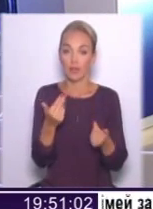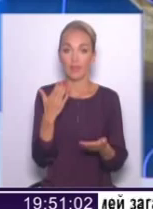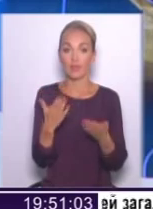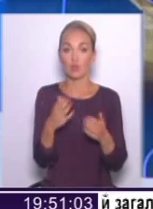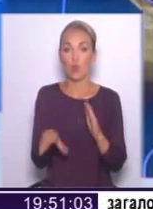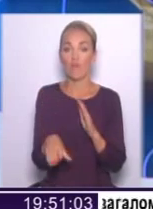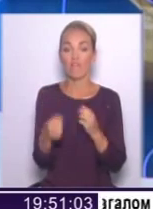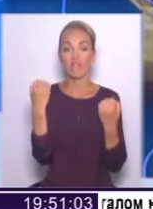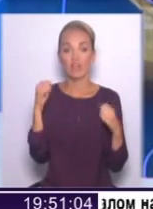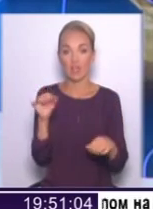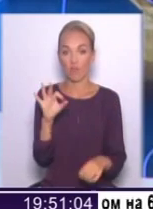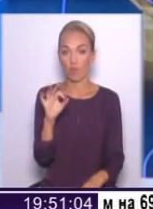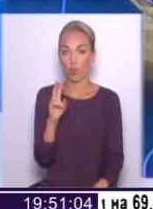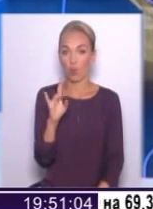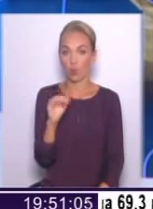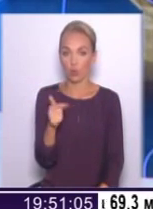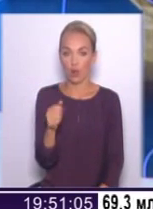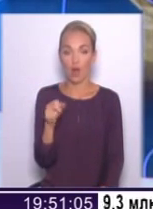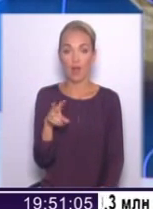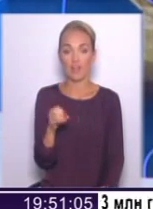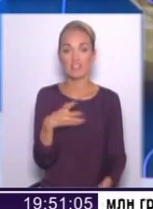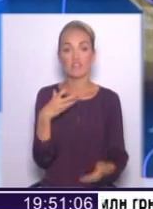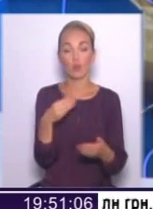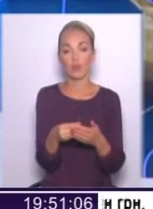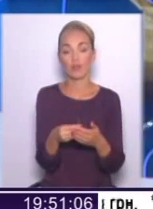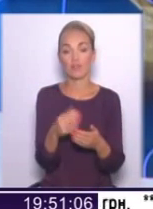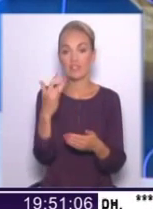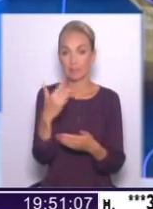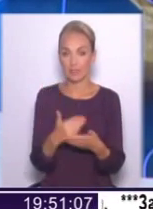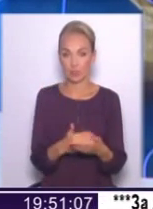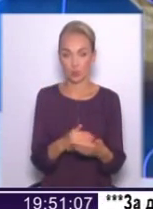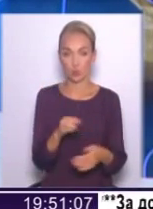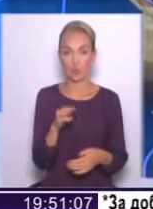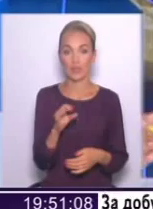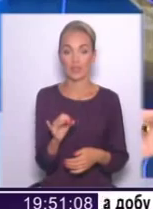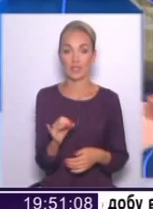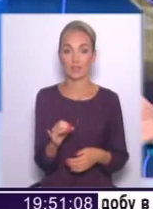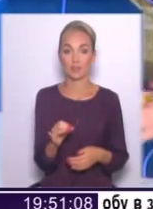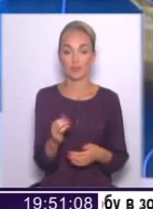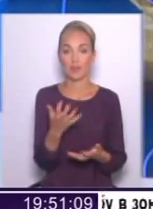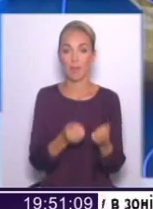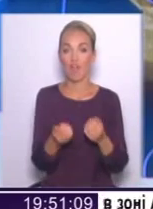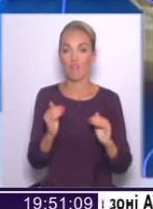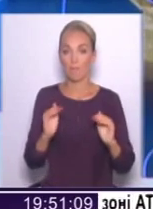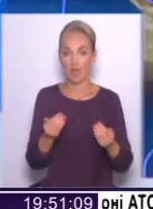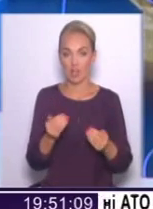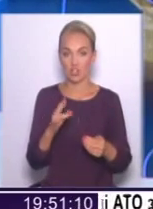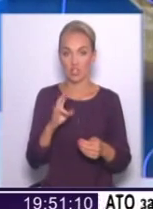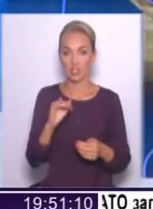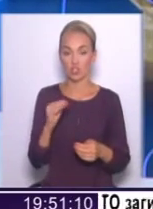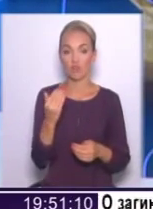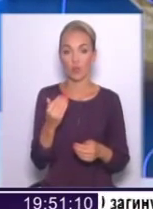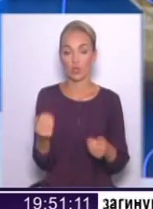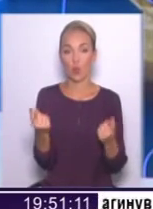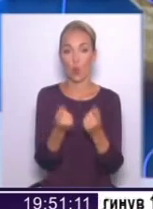виграв округ, але в списку ти набрав менше, ніж в твоїй однопартійці,